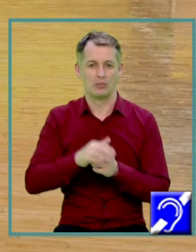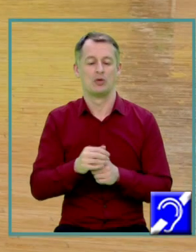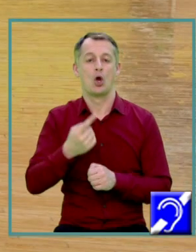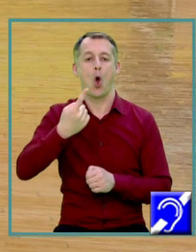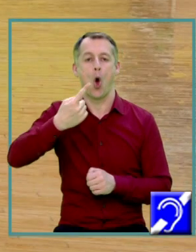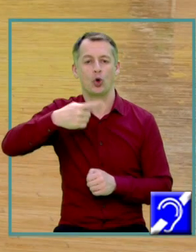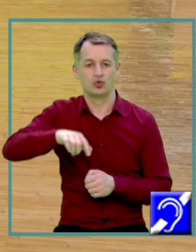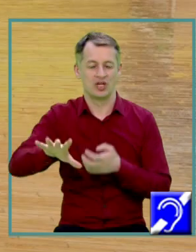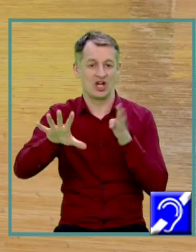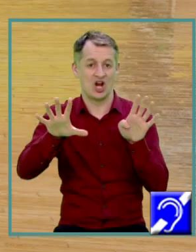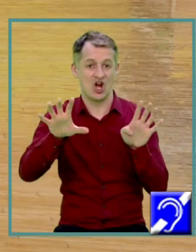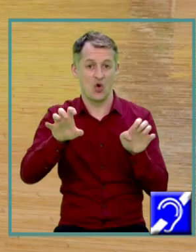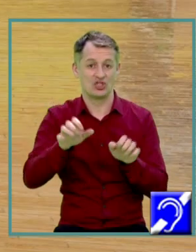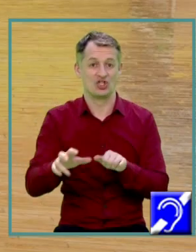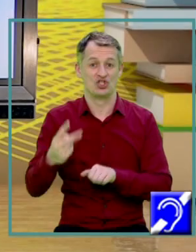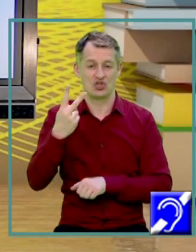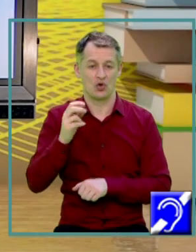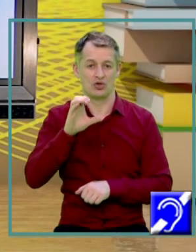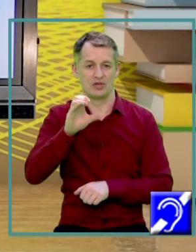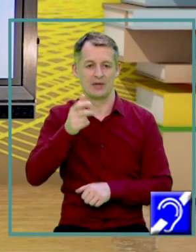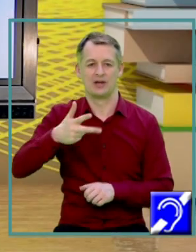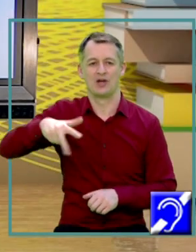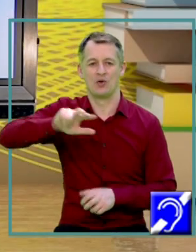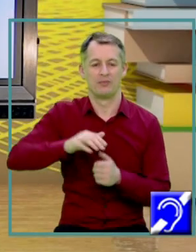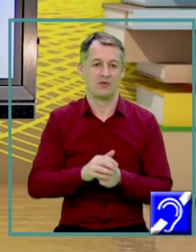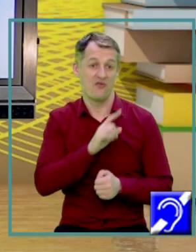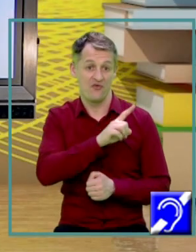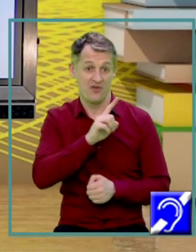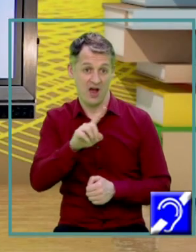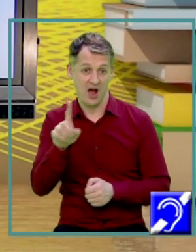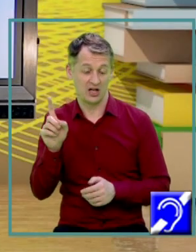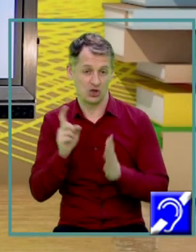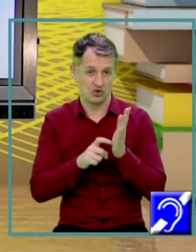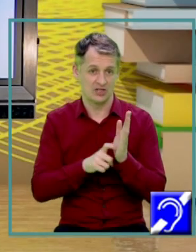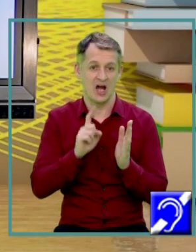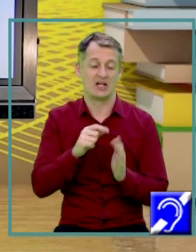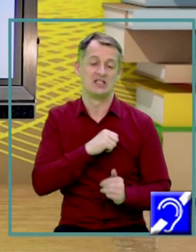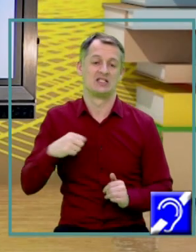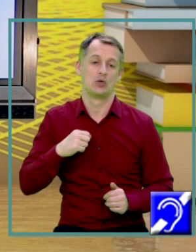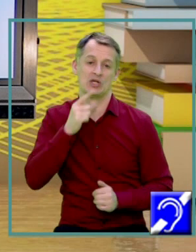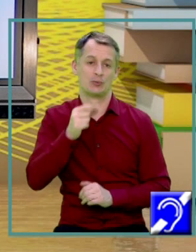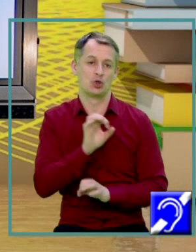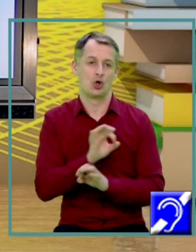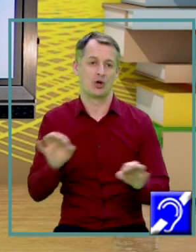Dragi copii, vă atrag atenția că fiecare cerință are un singur răspuns corect